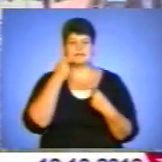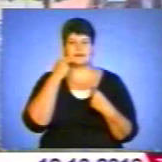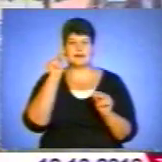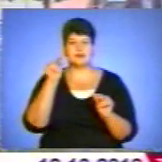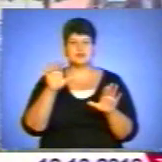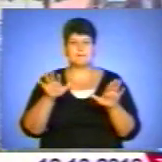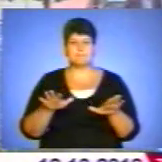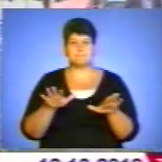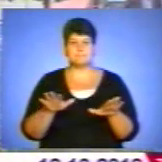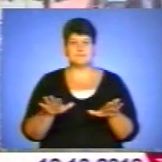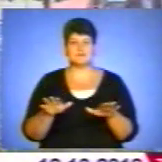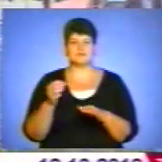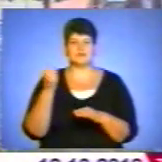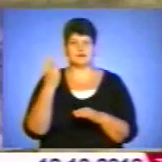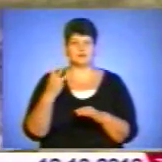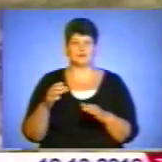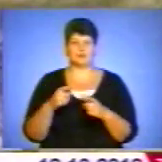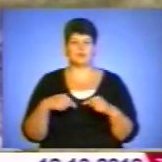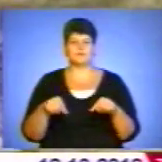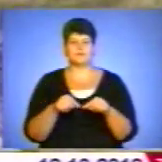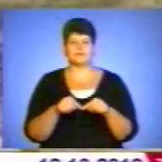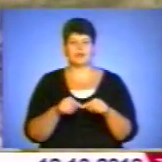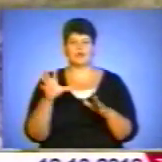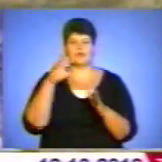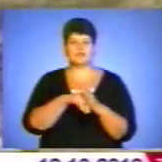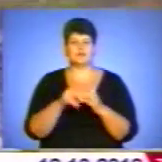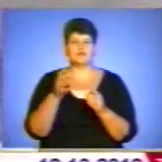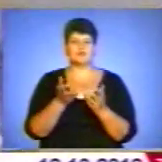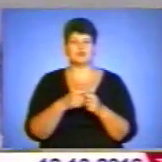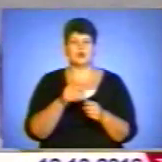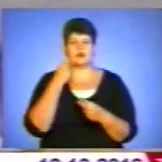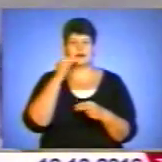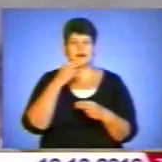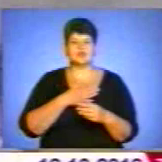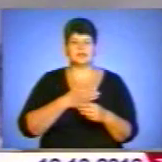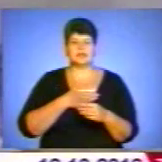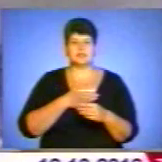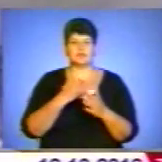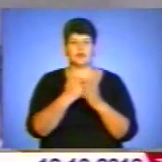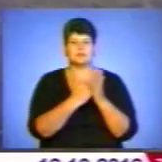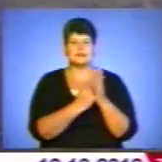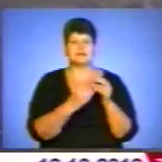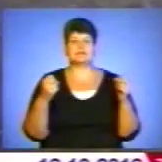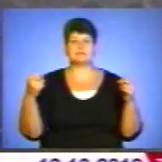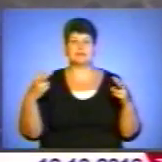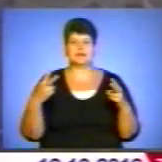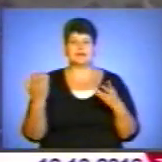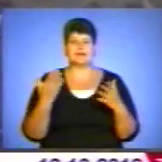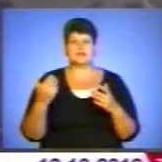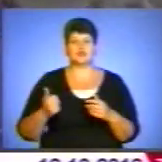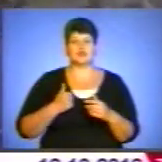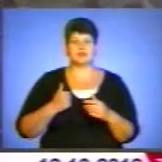місць в 13-му різному корпусі. Увійшли до числа кращих наші артилеристи і в номінації «Спеціальній», де солдати